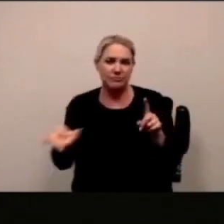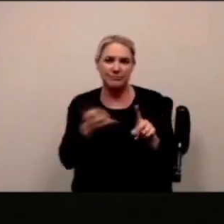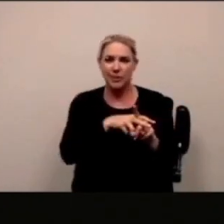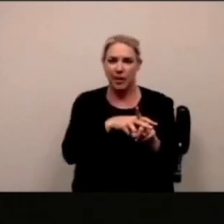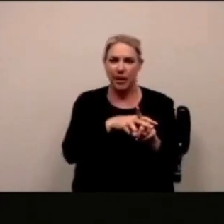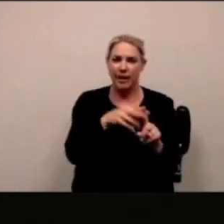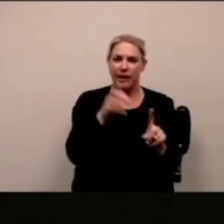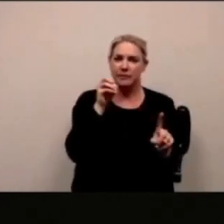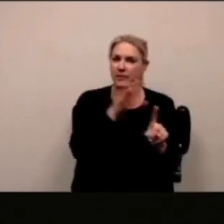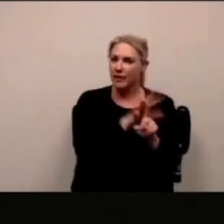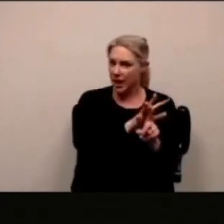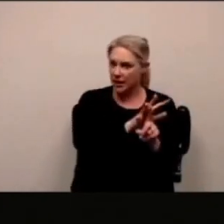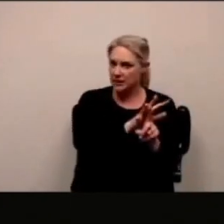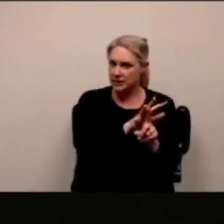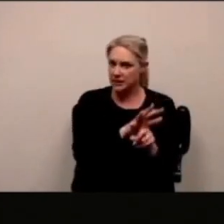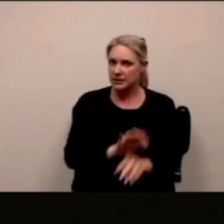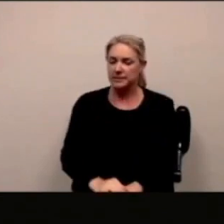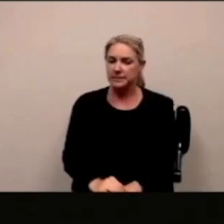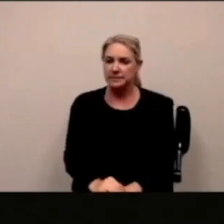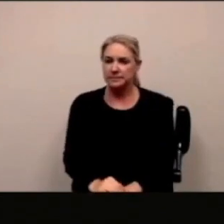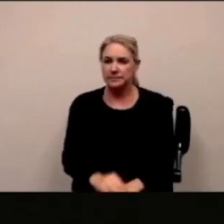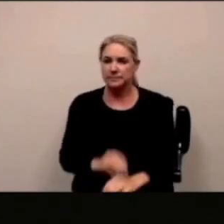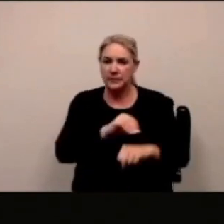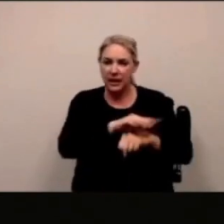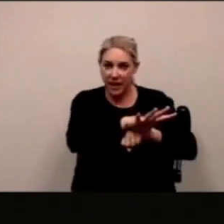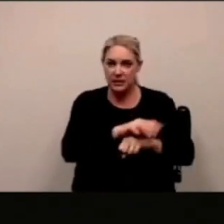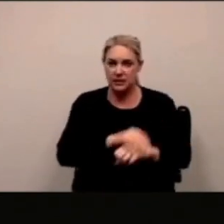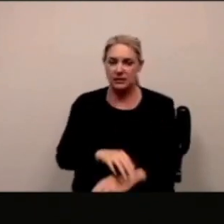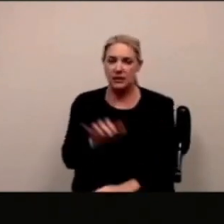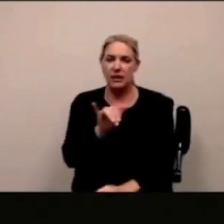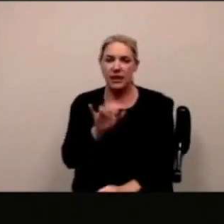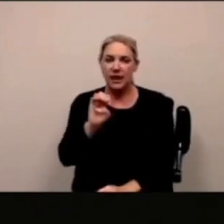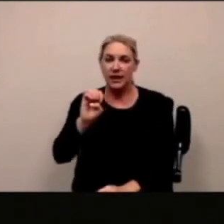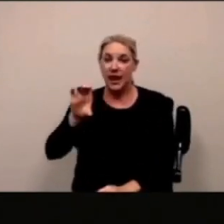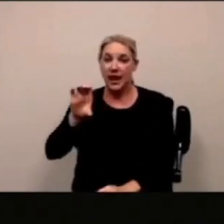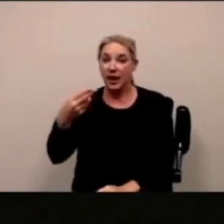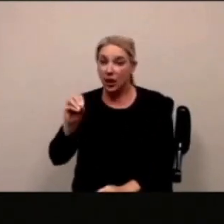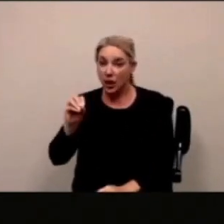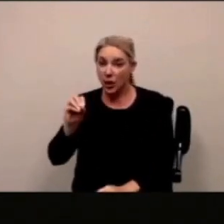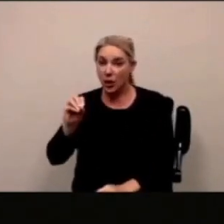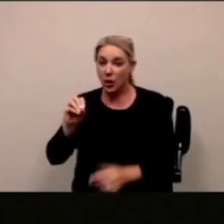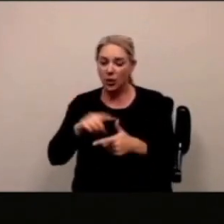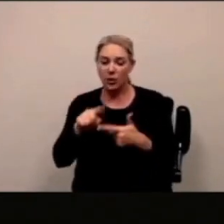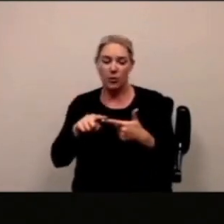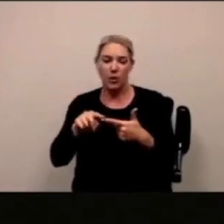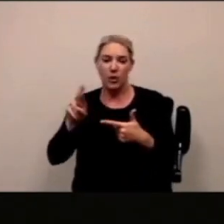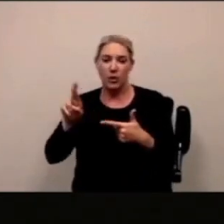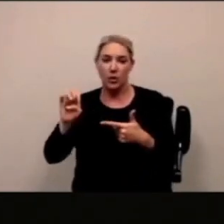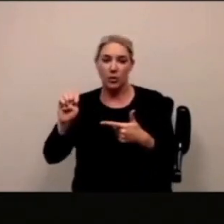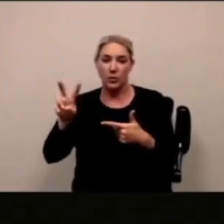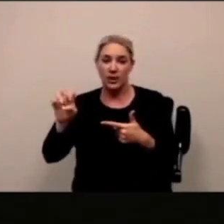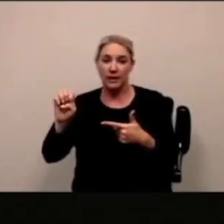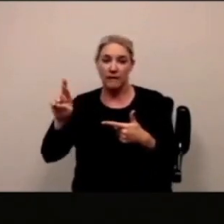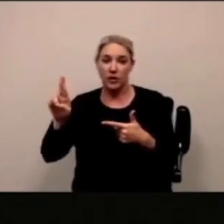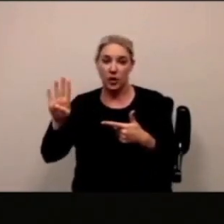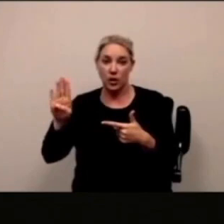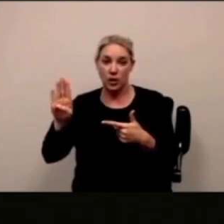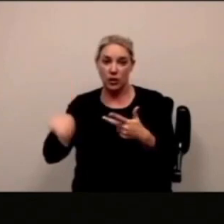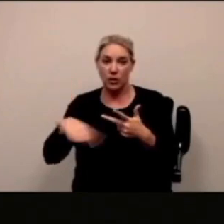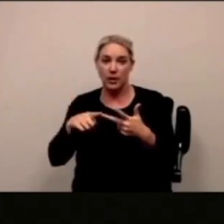scratch per controllare il volume del suono e come questo colpisce l